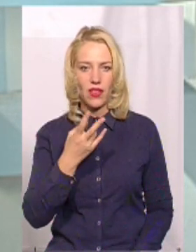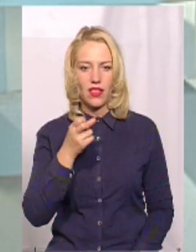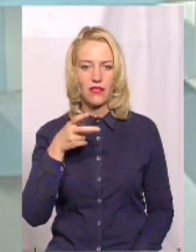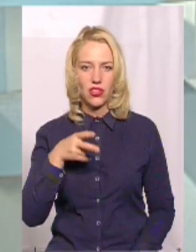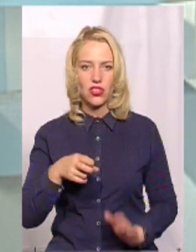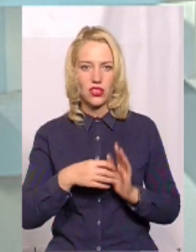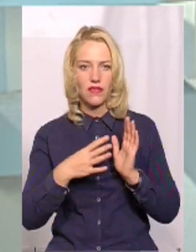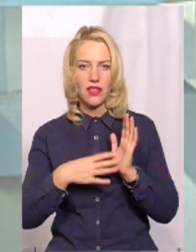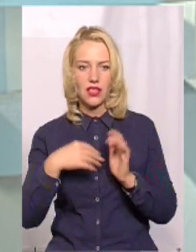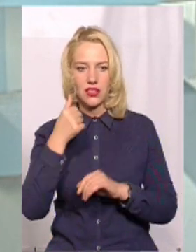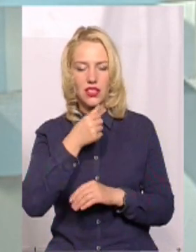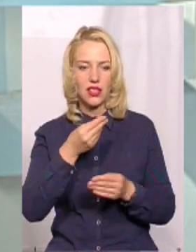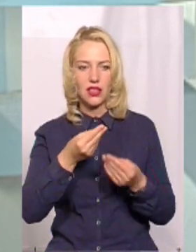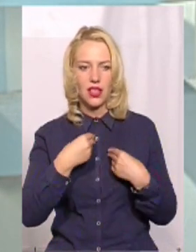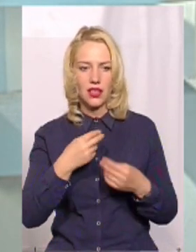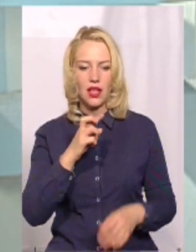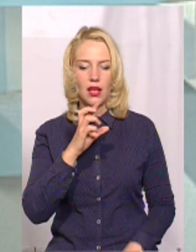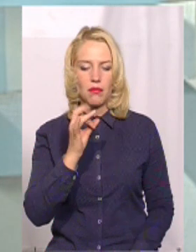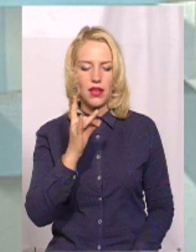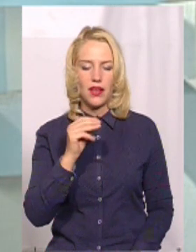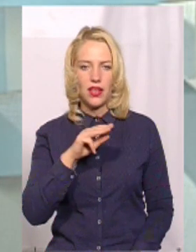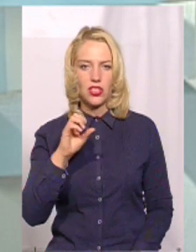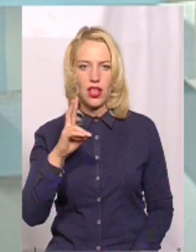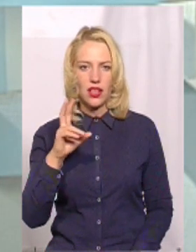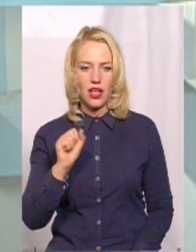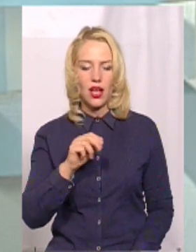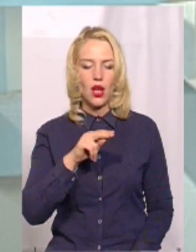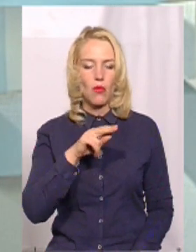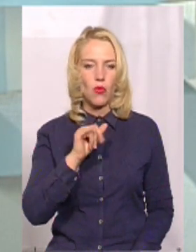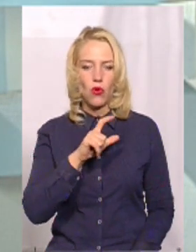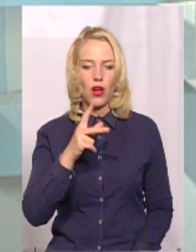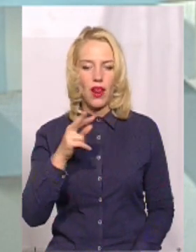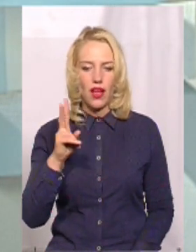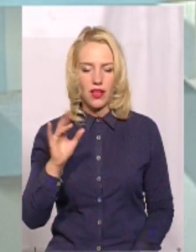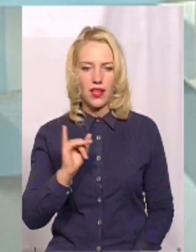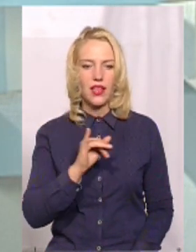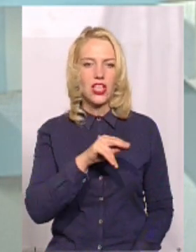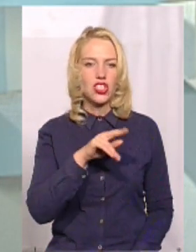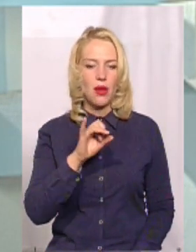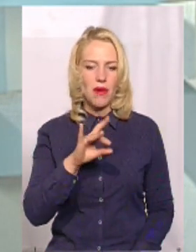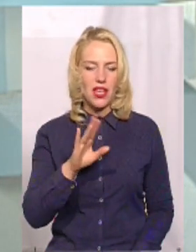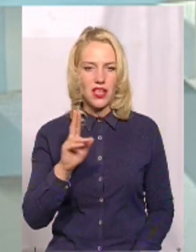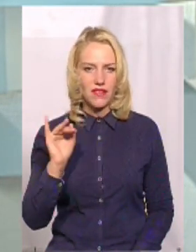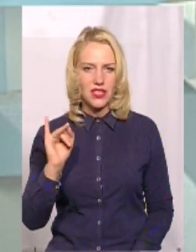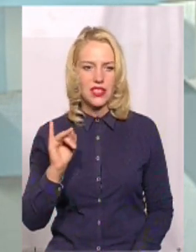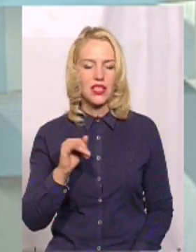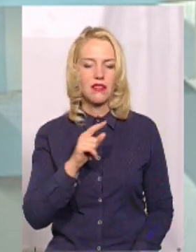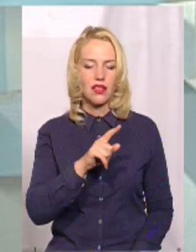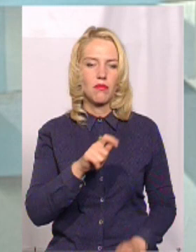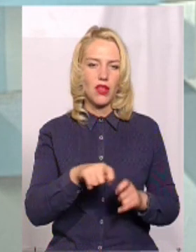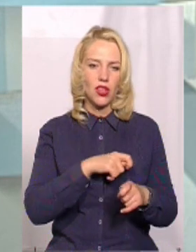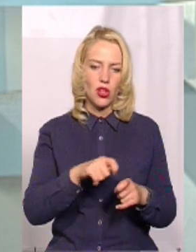2019 рік дали Бережанка-Пукляки, Чимірівці-Криків. Там кілометр 500, там 600